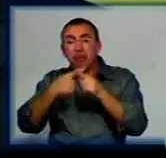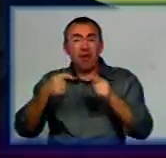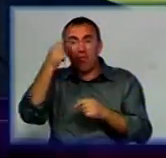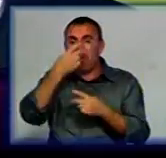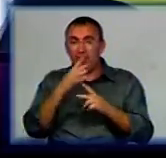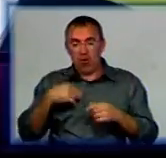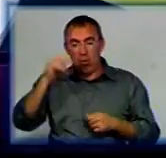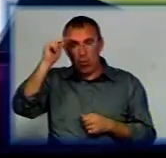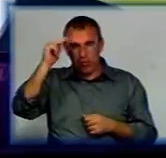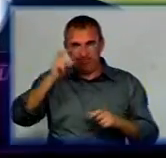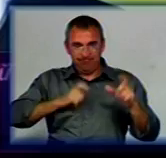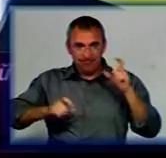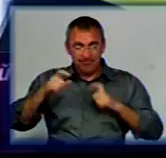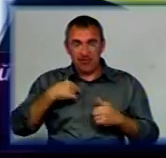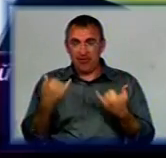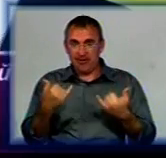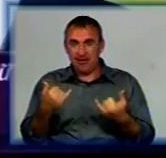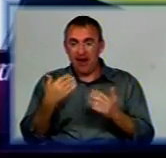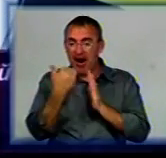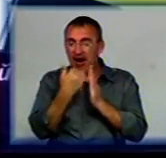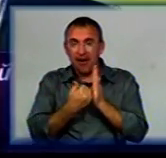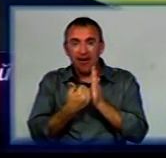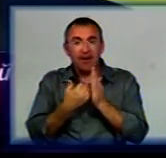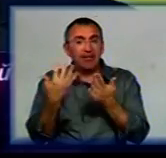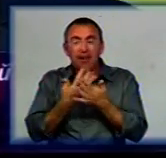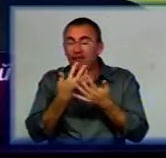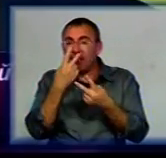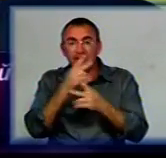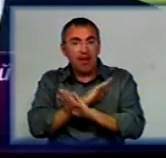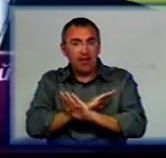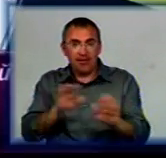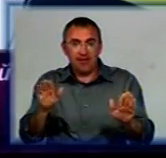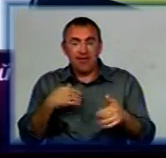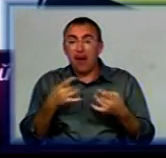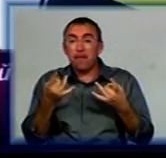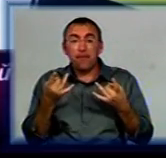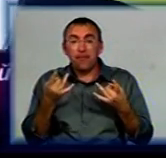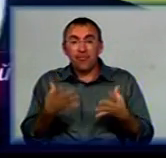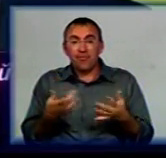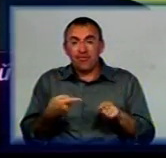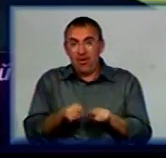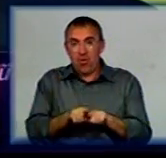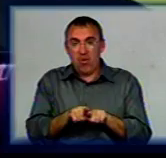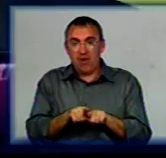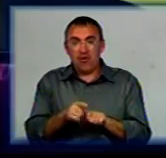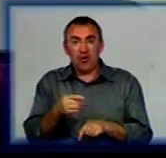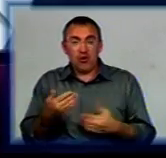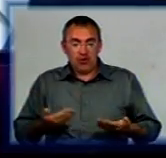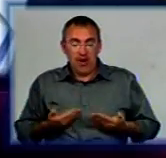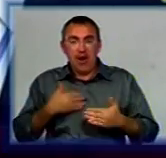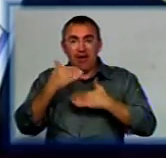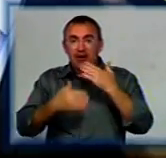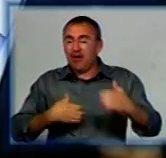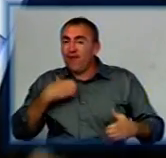навчаюся в аспірантурі і у мене зараз такий графік, що я не те, фільми не дивлюся. Я просто в такому зараз життєвому етапі.